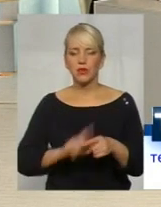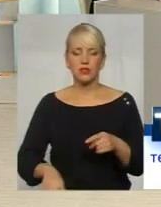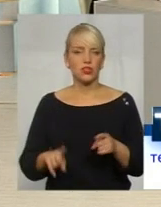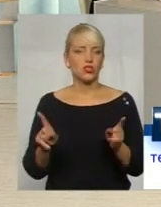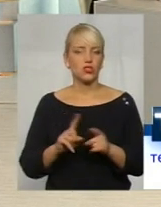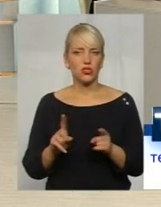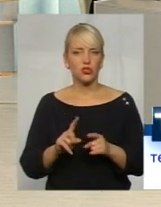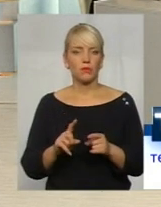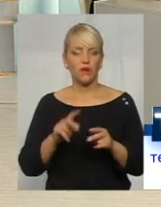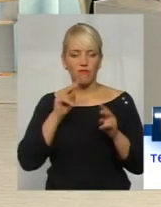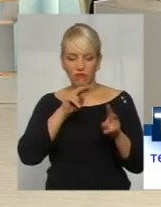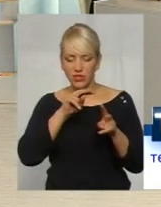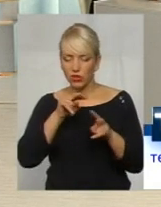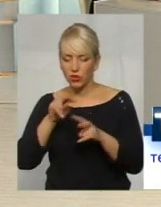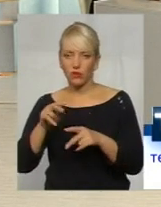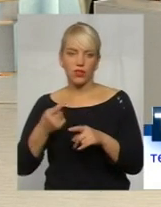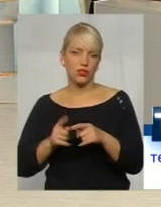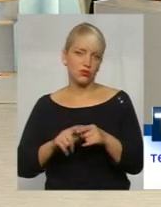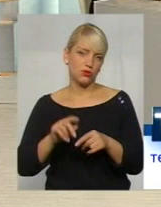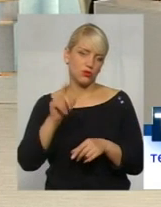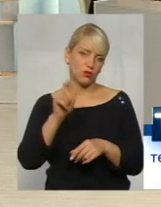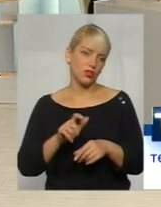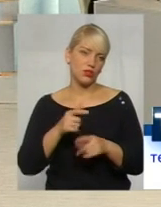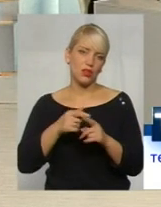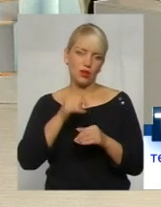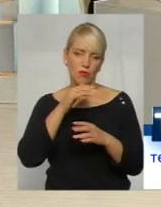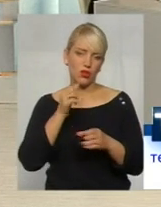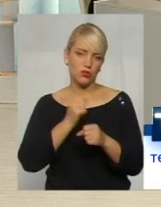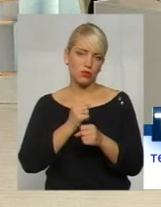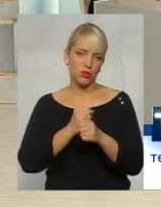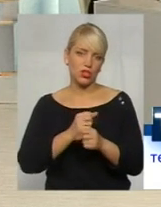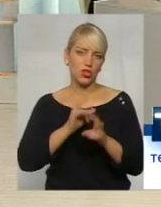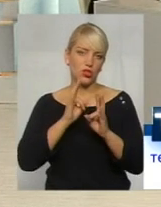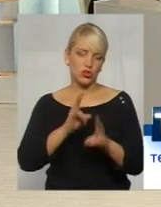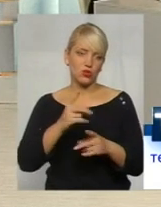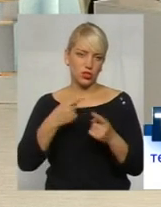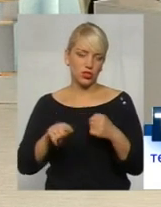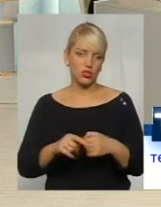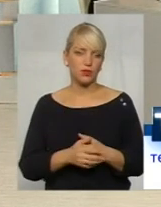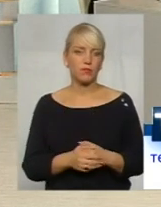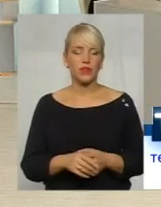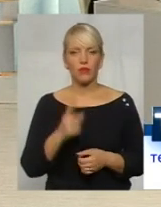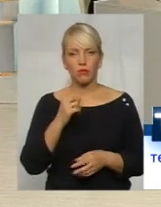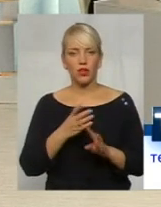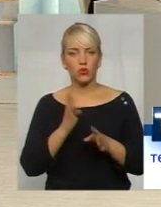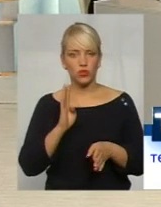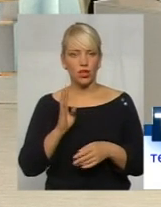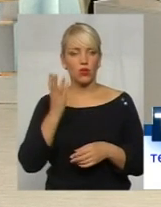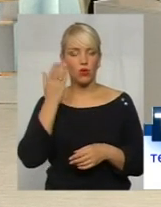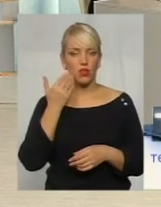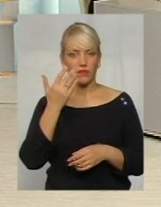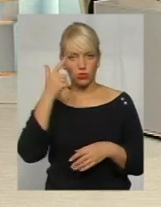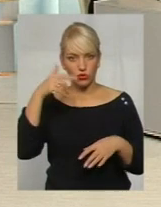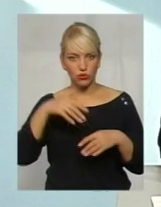принаймні, відслідкувати цю людину, вона не змогла зробити шкоди іншим? Ну, в першу чергу, коли ви вже